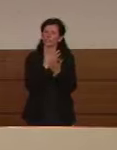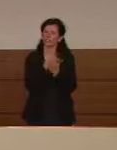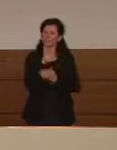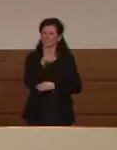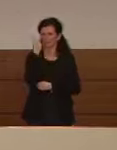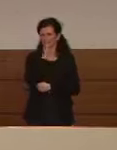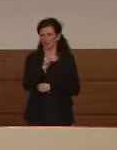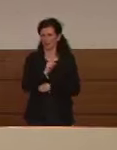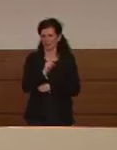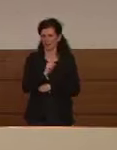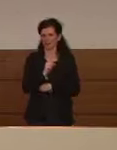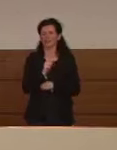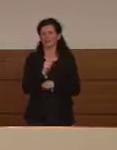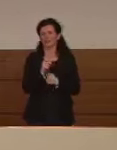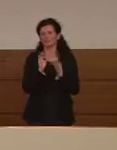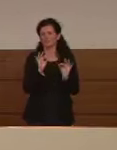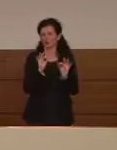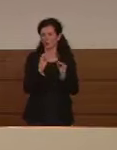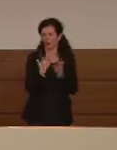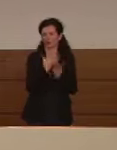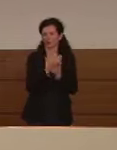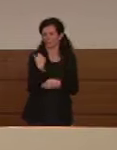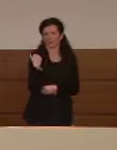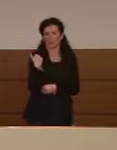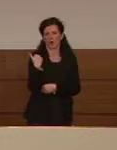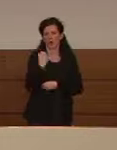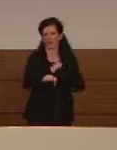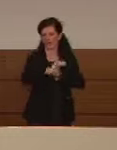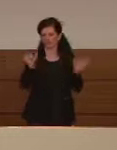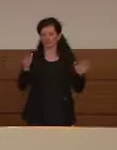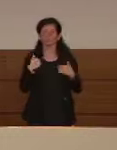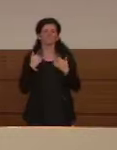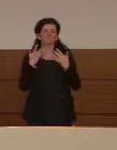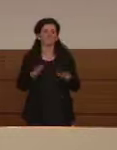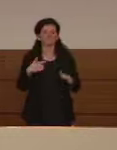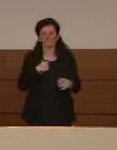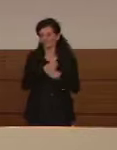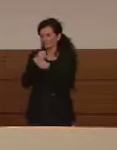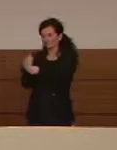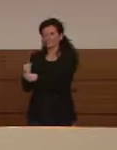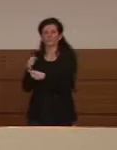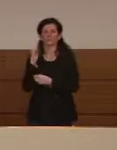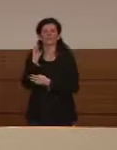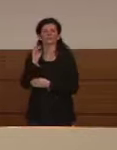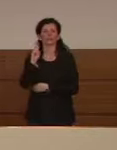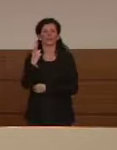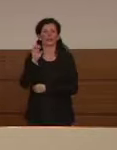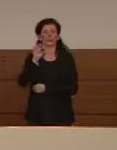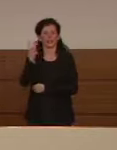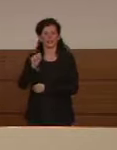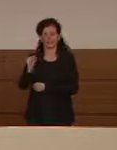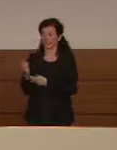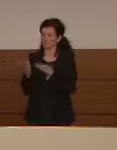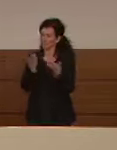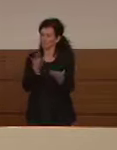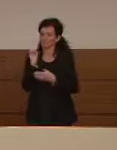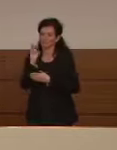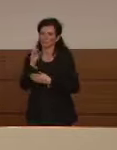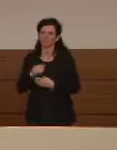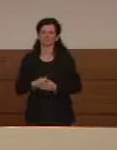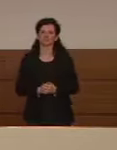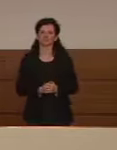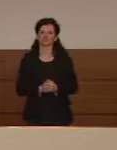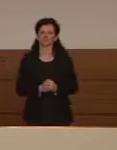qualche minuto fa. Mi fermo qui, do la parola al professor Rezza. Prego, professore.